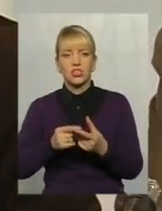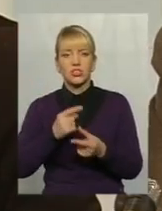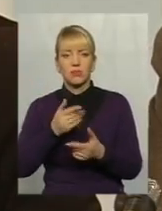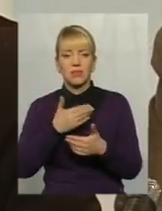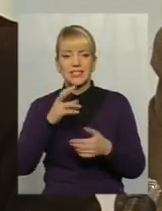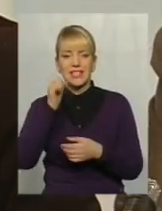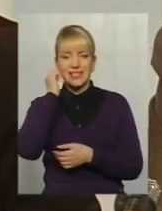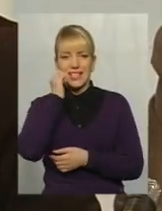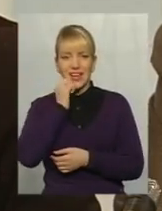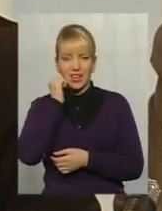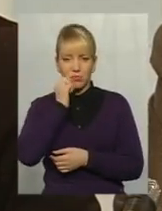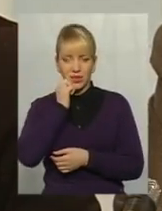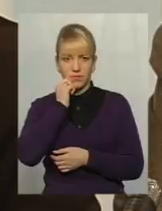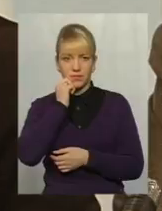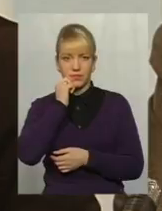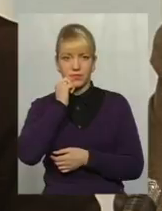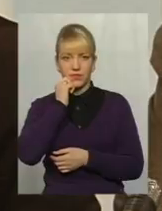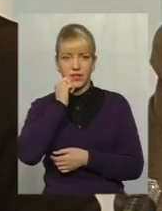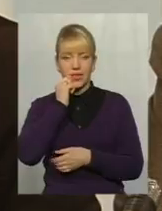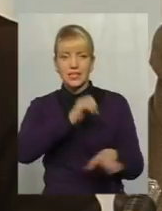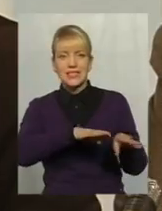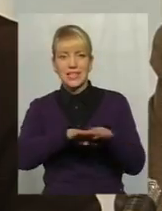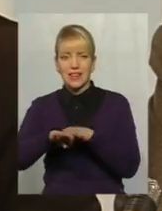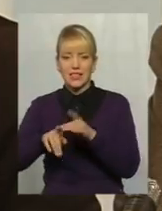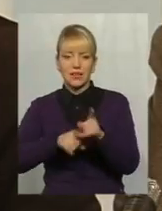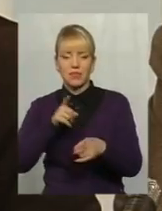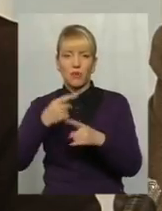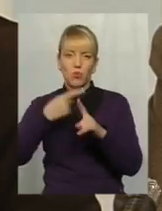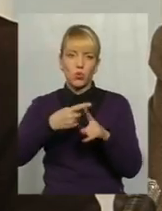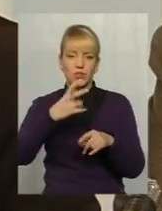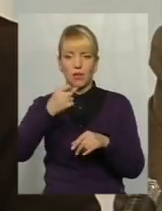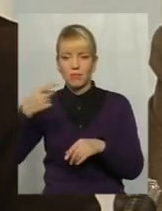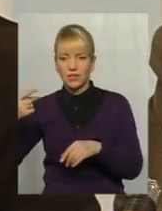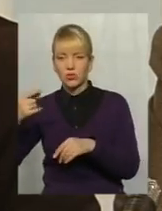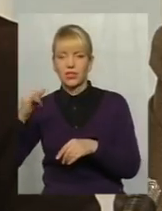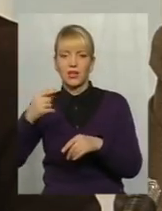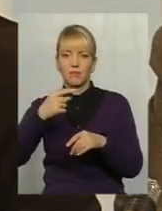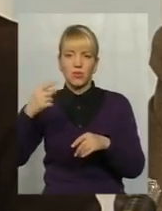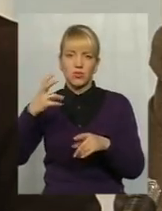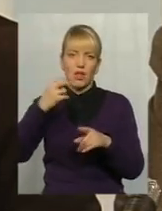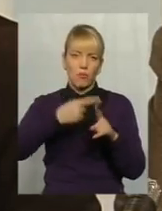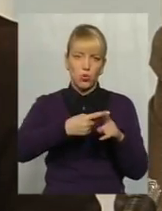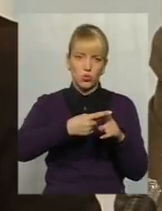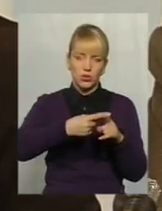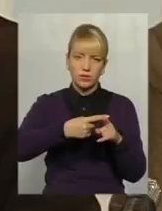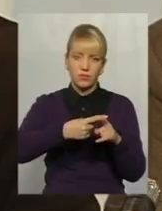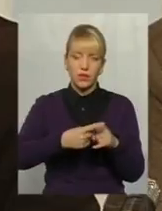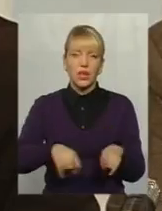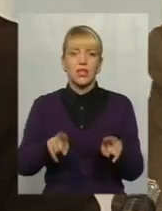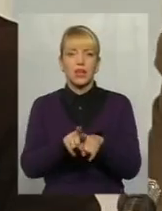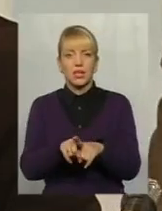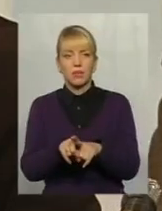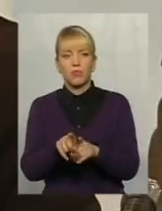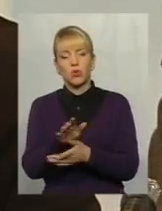тими старими стандартами, міняючи плюс на мінус, мінус на плюс, але все ж таки продовжуємо ту саму